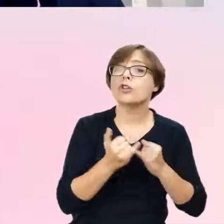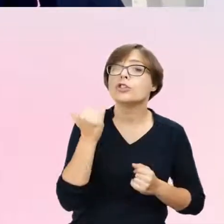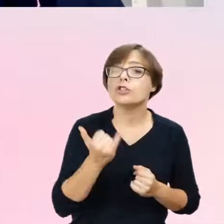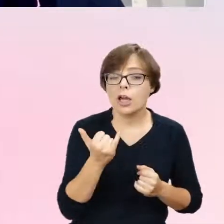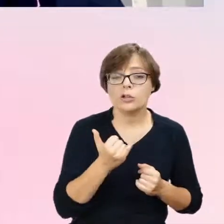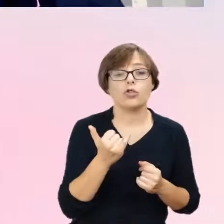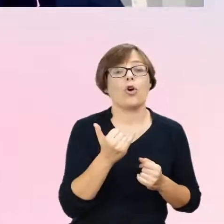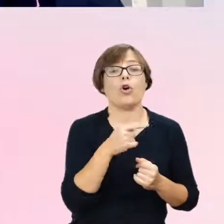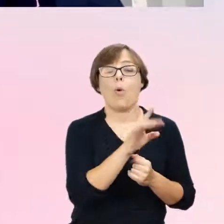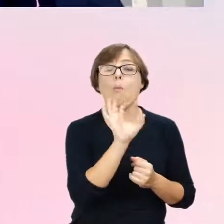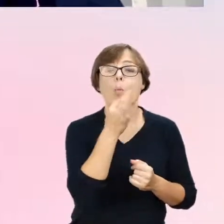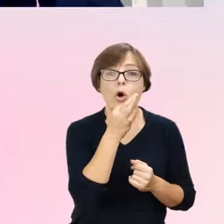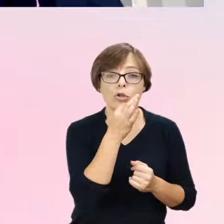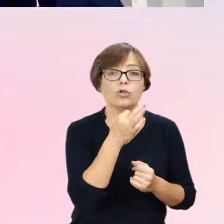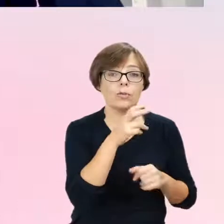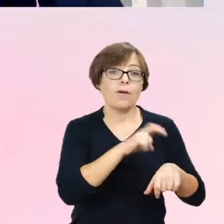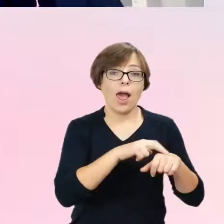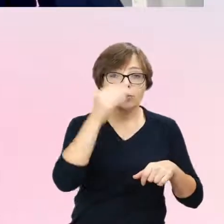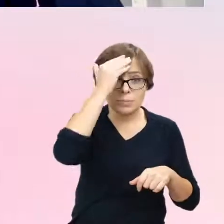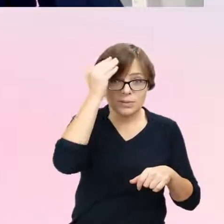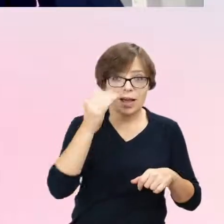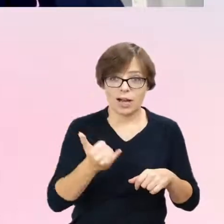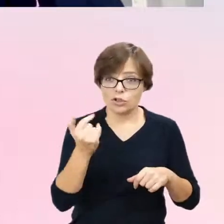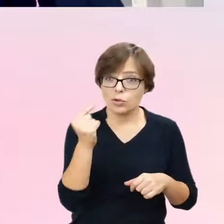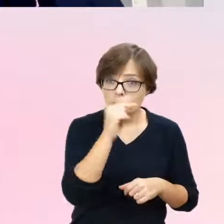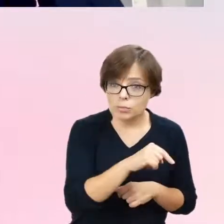psychiatry młodzieżowego, to kwestia rozumienia